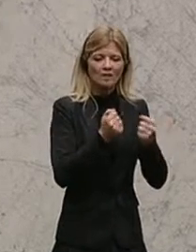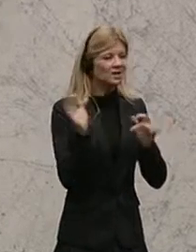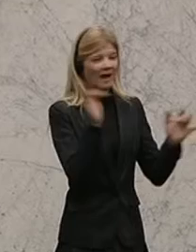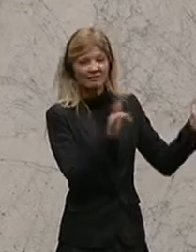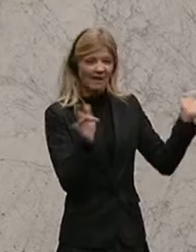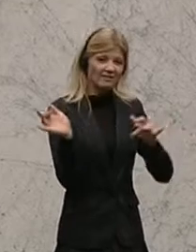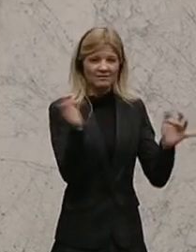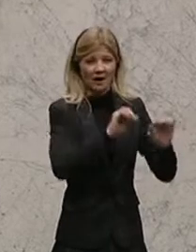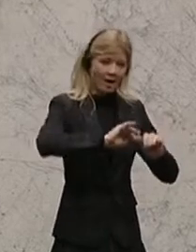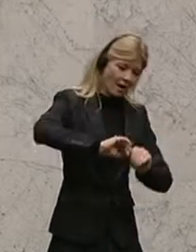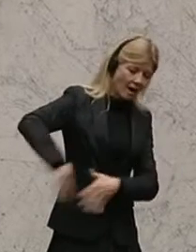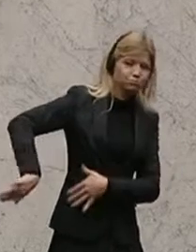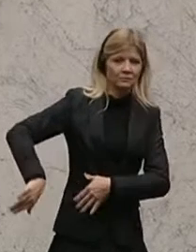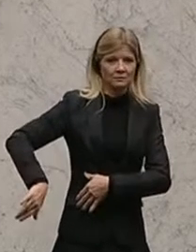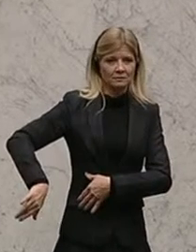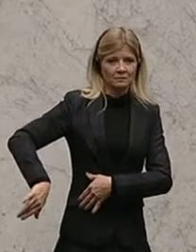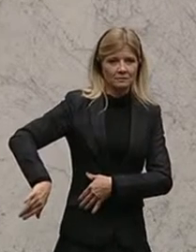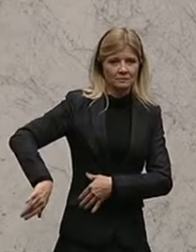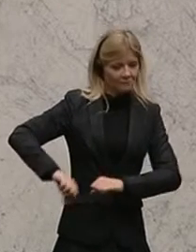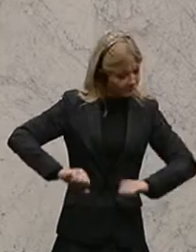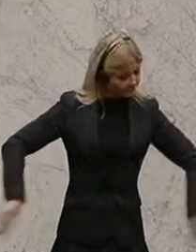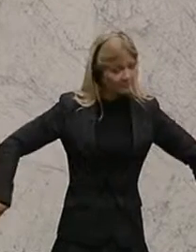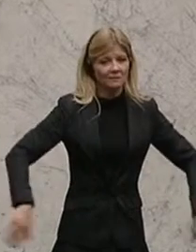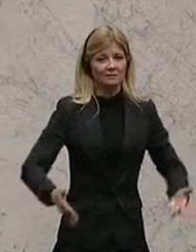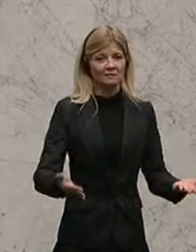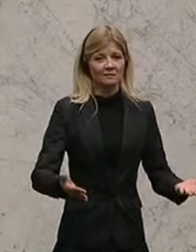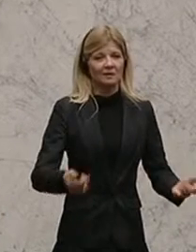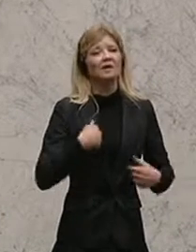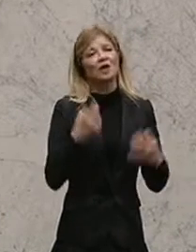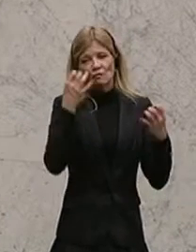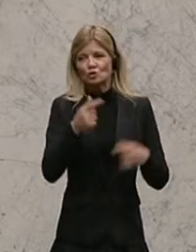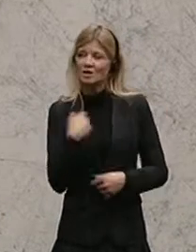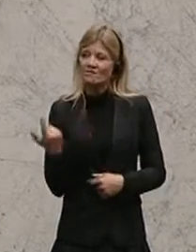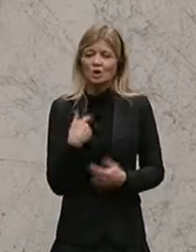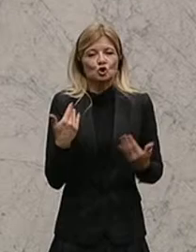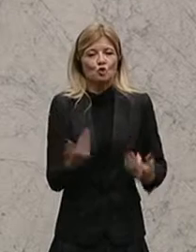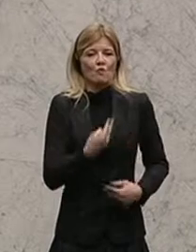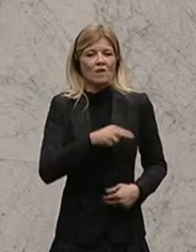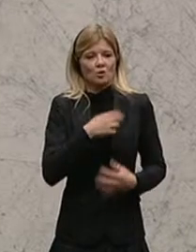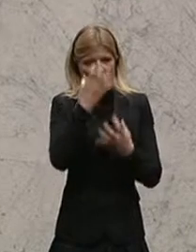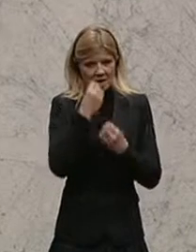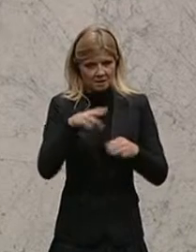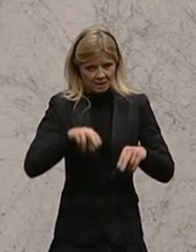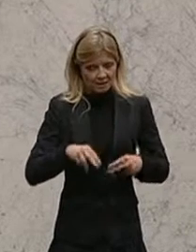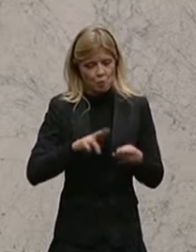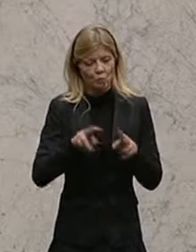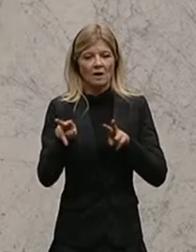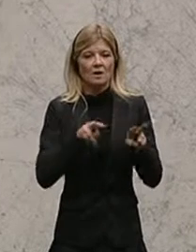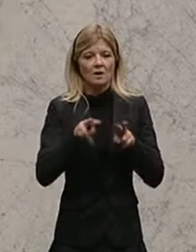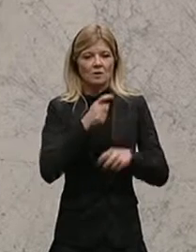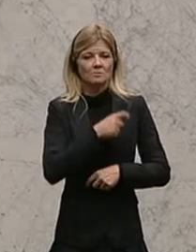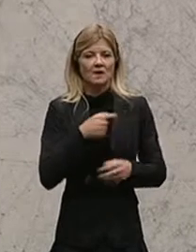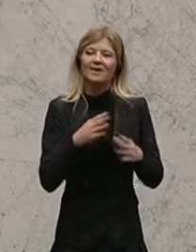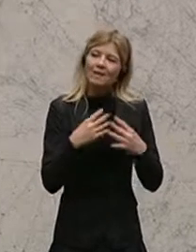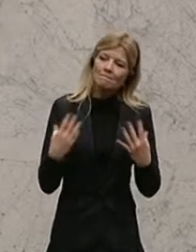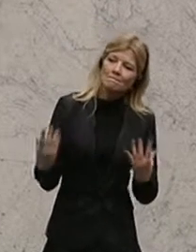Ich wünsche uns, dass wir diese Verantwortung sehr, sehr ernst nehmen und dass die Regierung Parteien gemeinsam mit